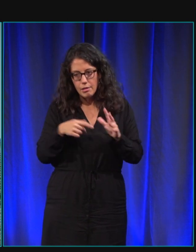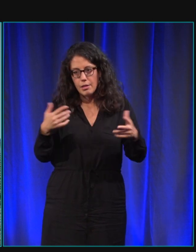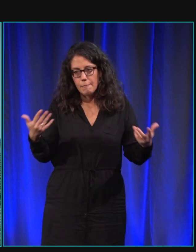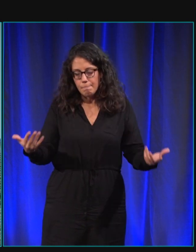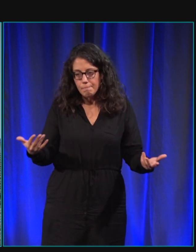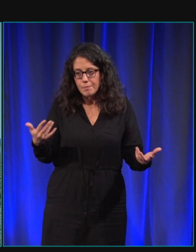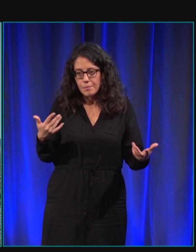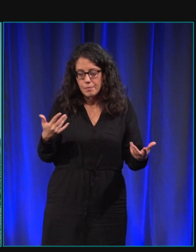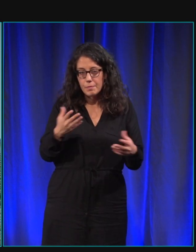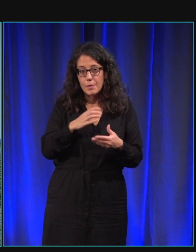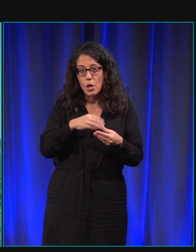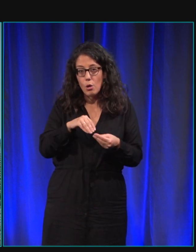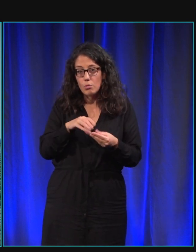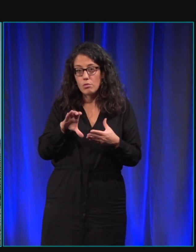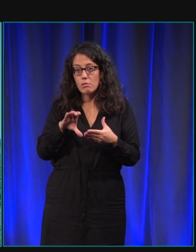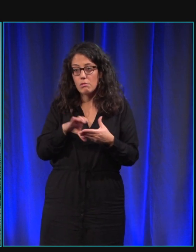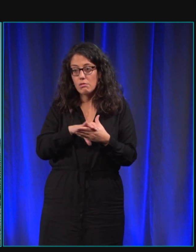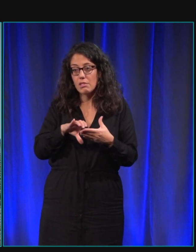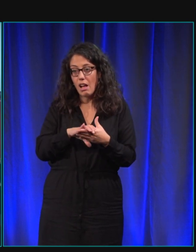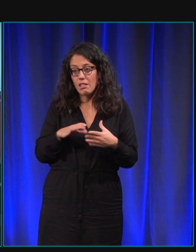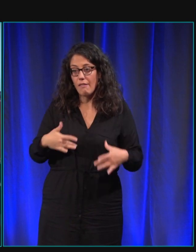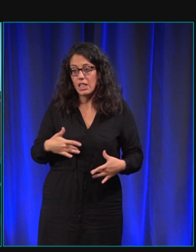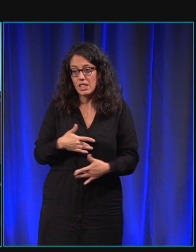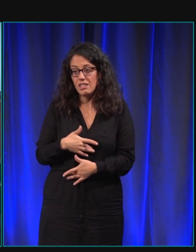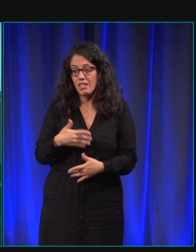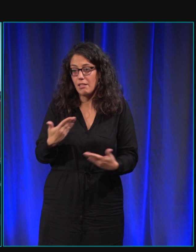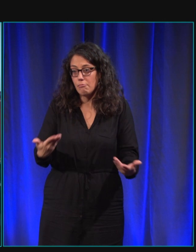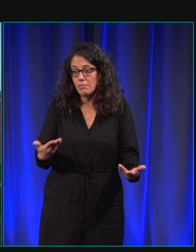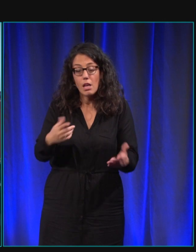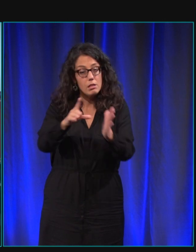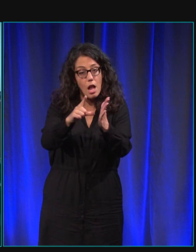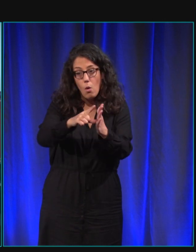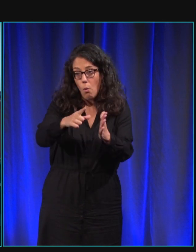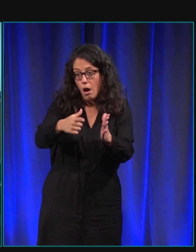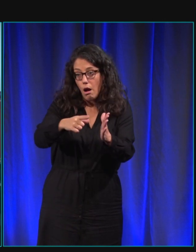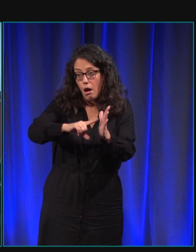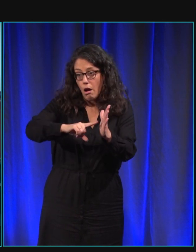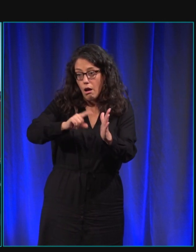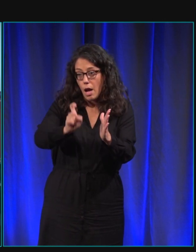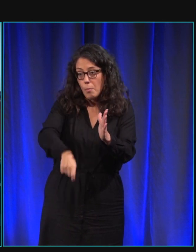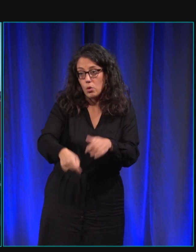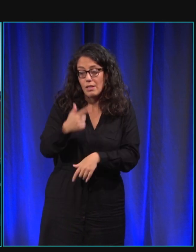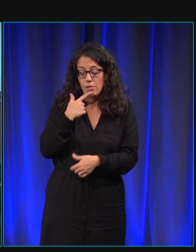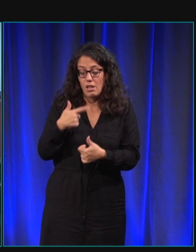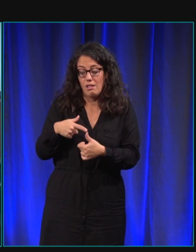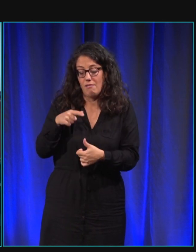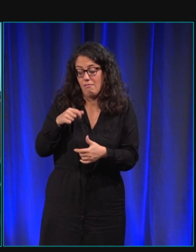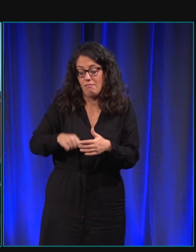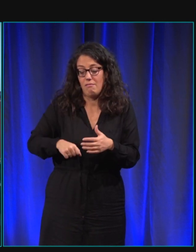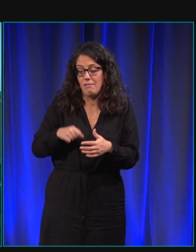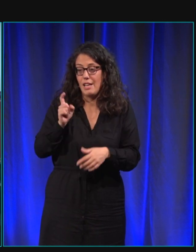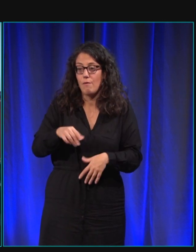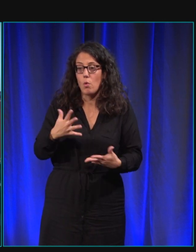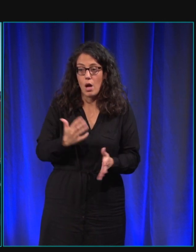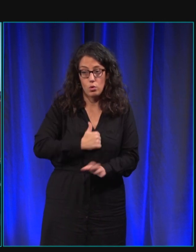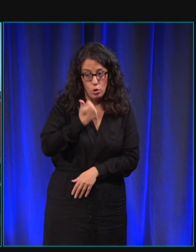avec la carte d'invalidité et vraiment c'est pareil c'est la loi qui l'impose il faut être autonome il faut être en capacité de s